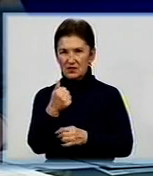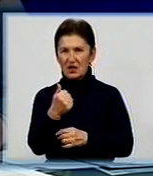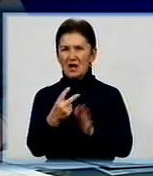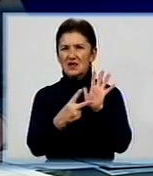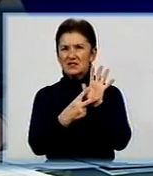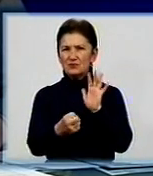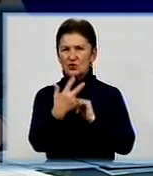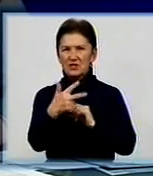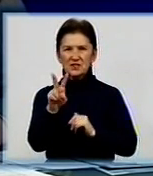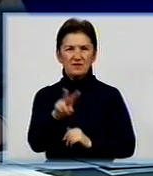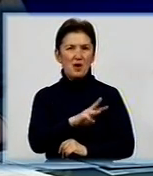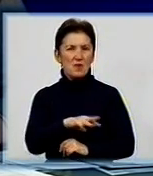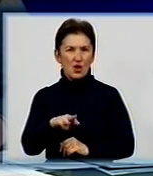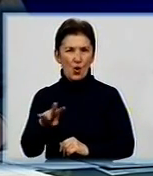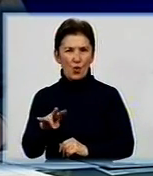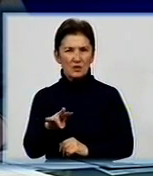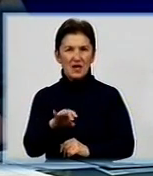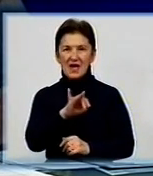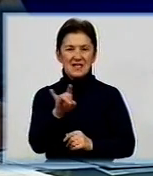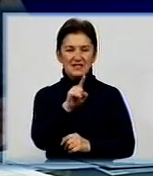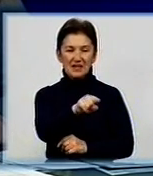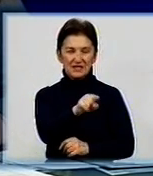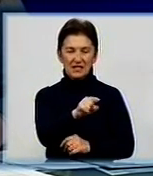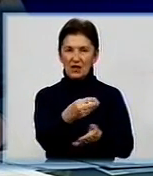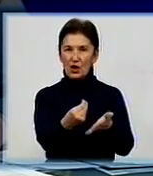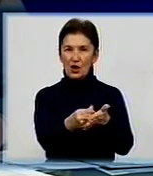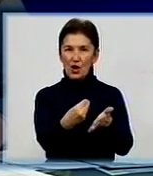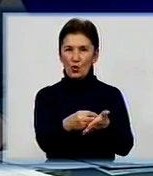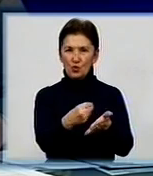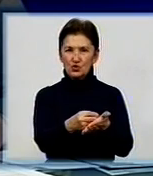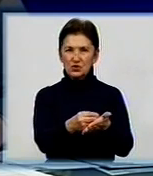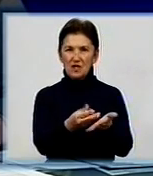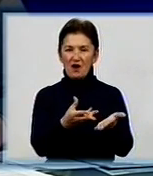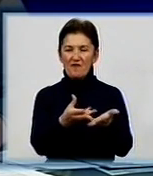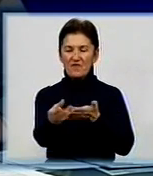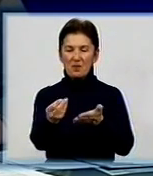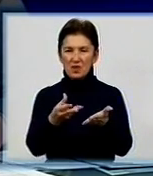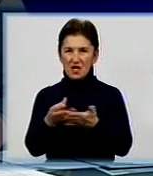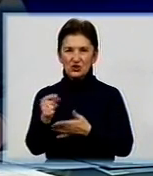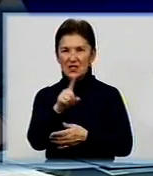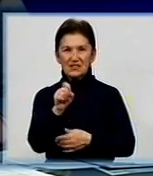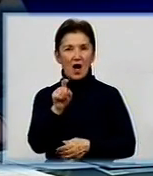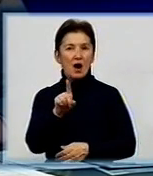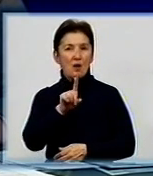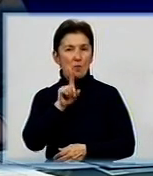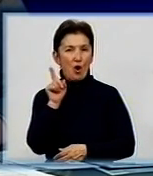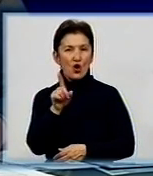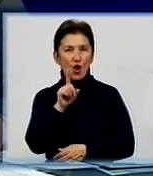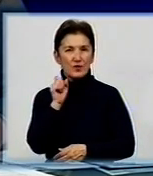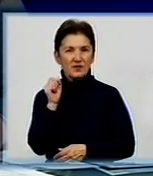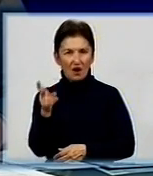млн грн. З цих коштів, як я сказала, виплачуються фізичним особам за молодняк. З цих коштів